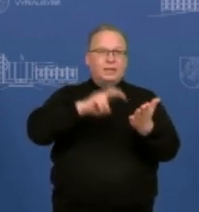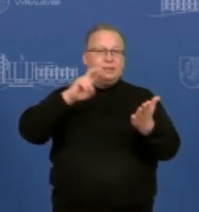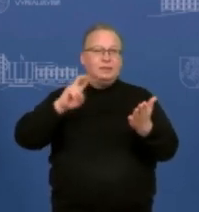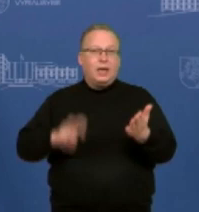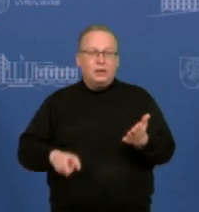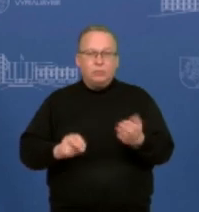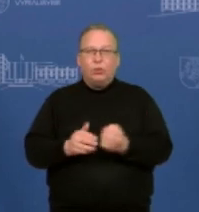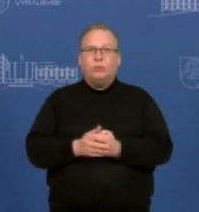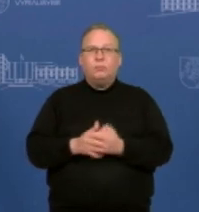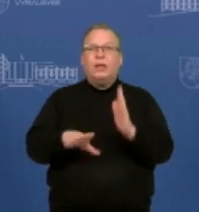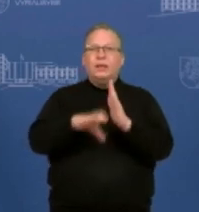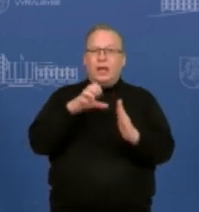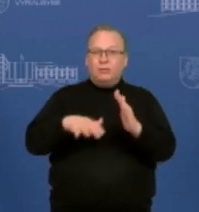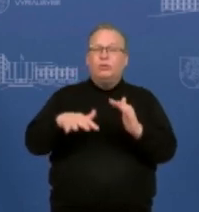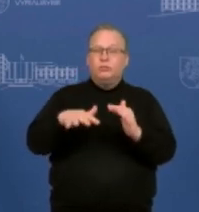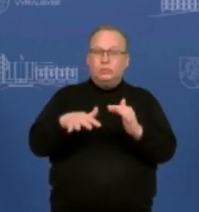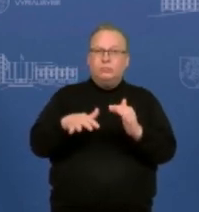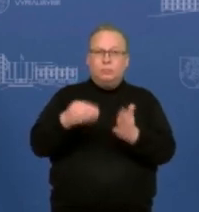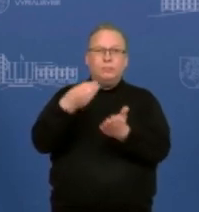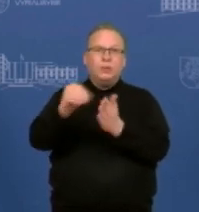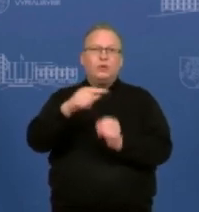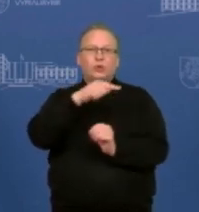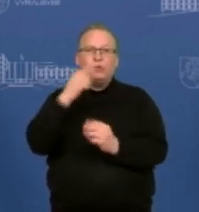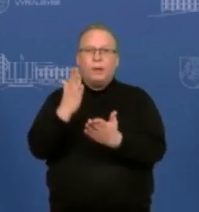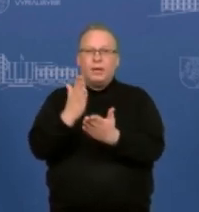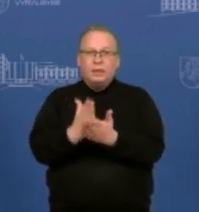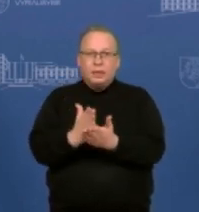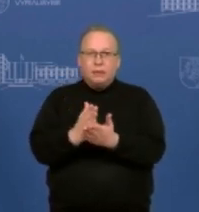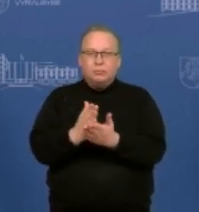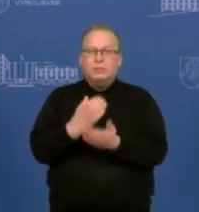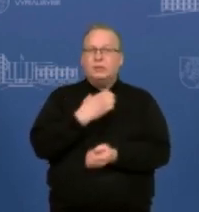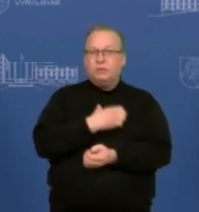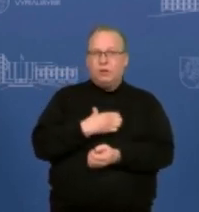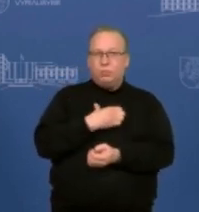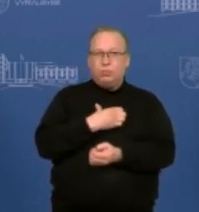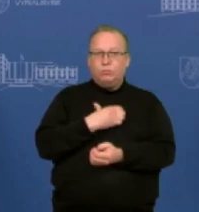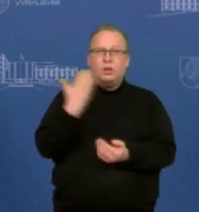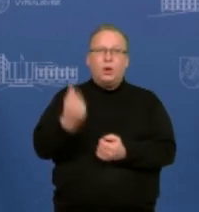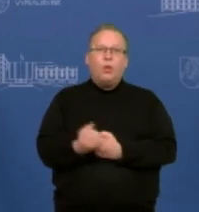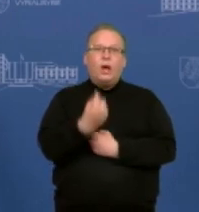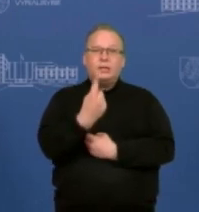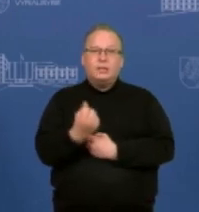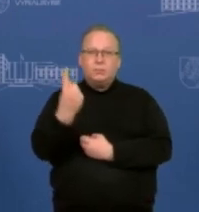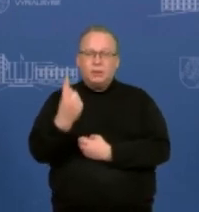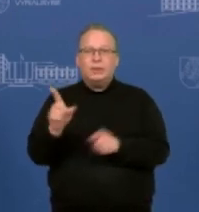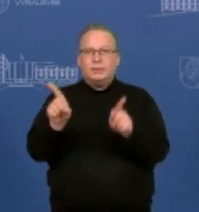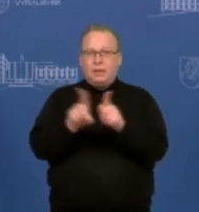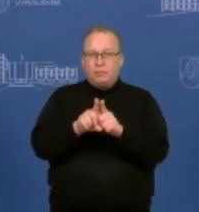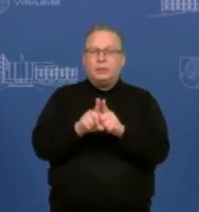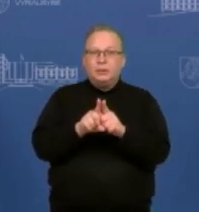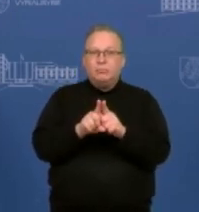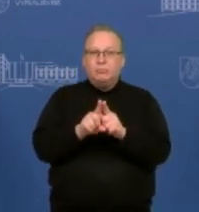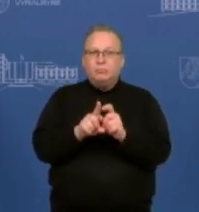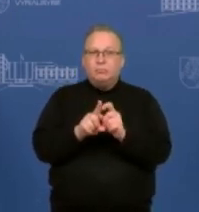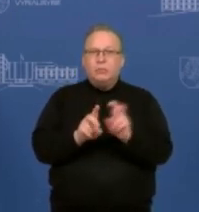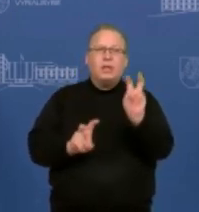tariant, naftos importo iš Rusijos, yra labai stebrus stipnalas, kad tarp G7 jau atsiranda irgi taip pat konsensų paiešką, būtent